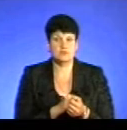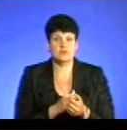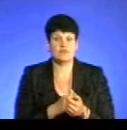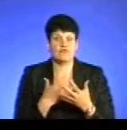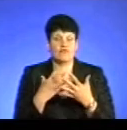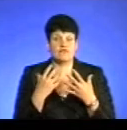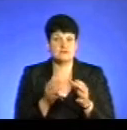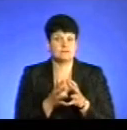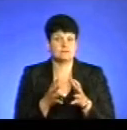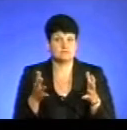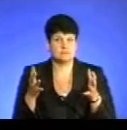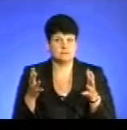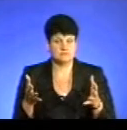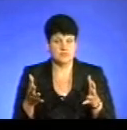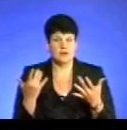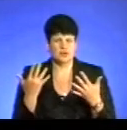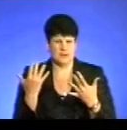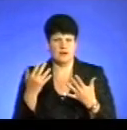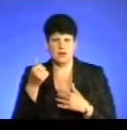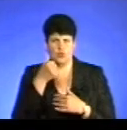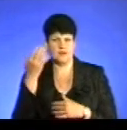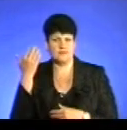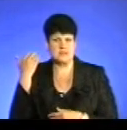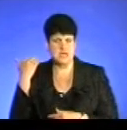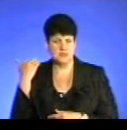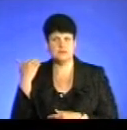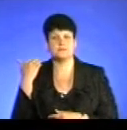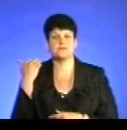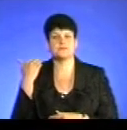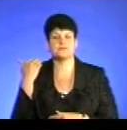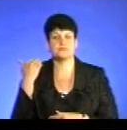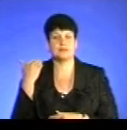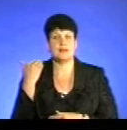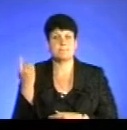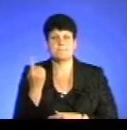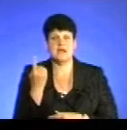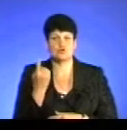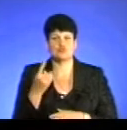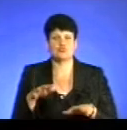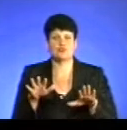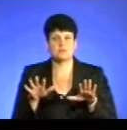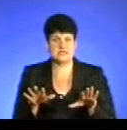все гострішою. Якщо декілька років тому назад на першому місці